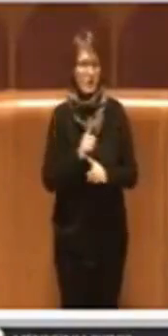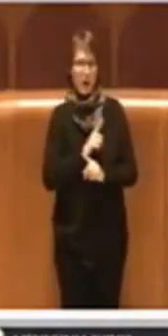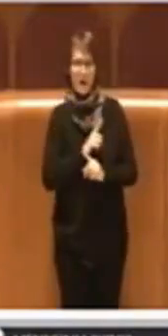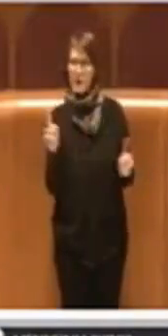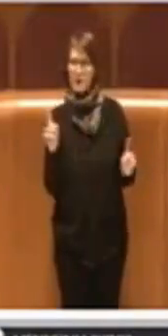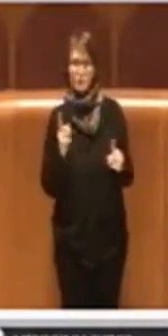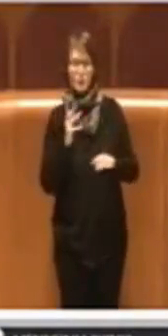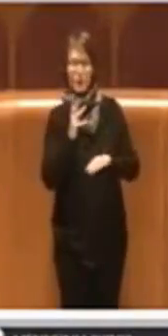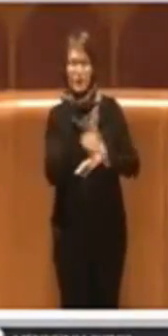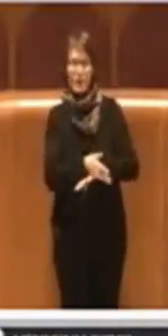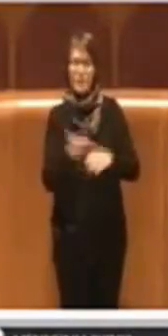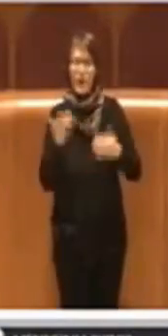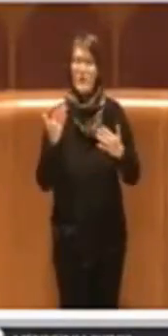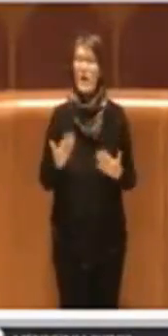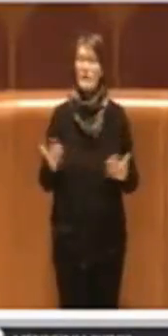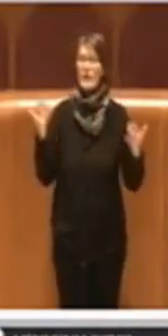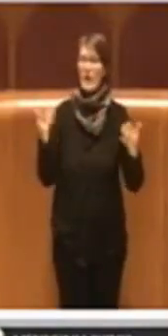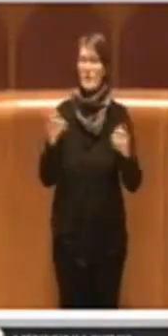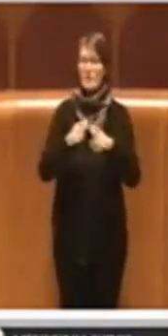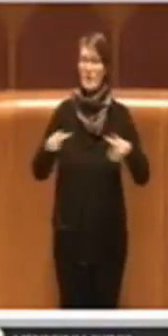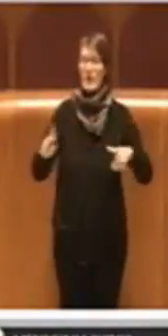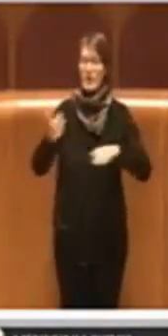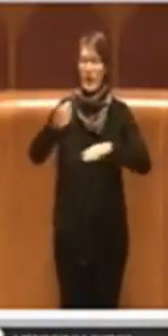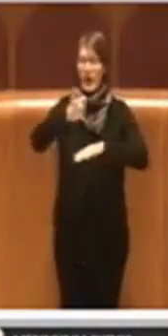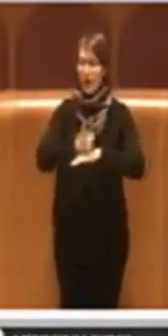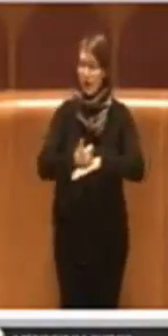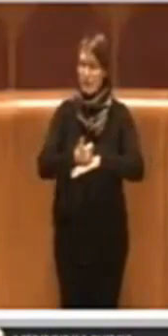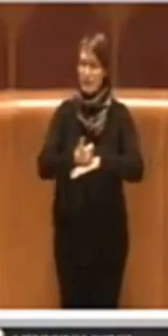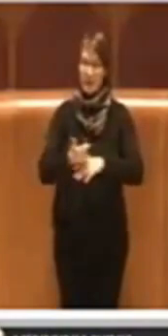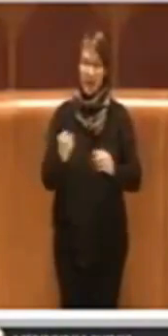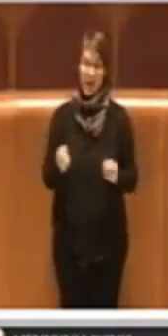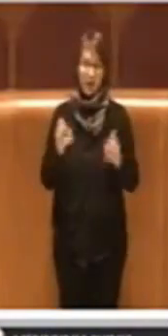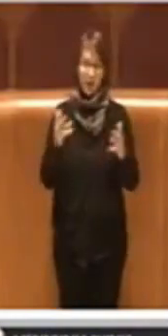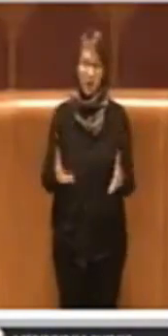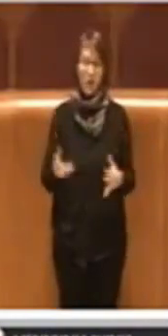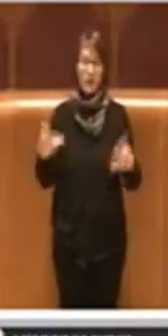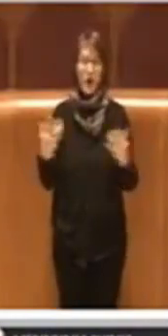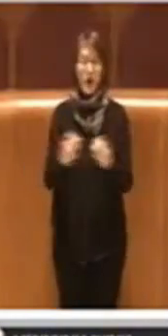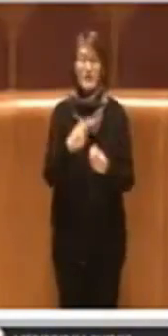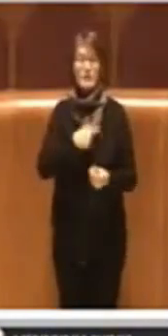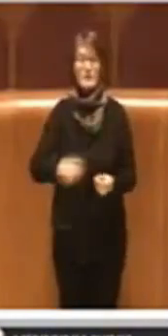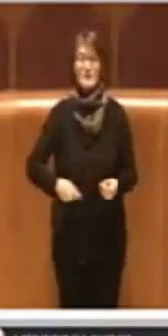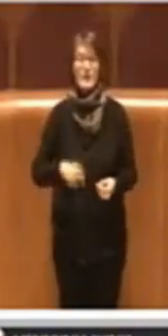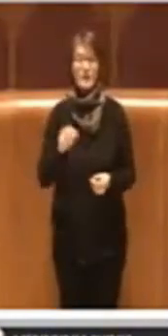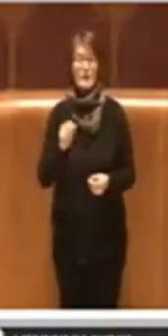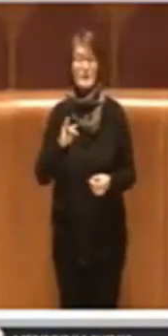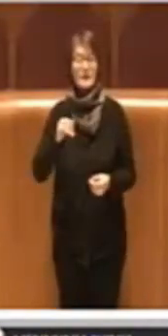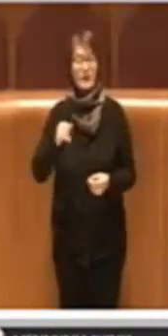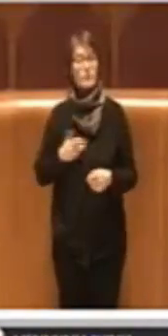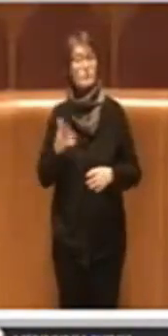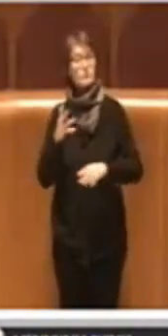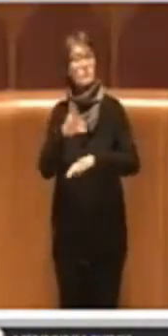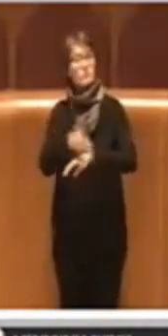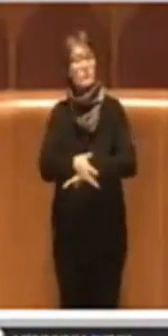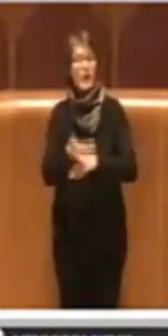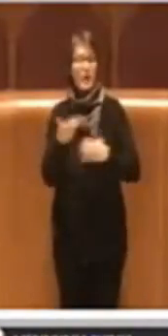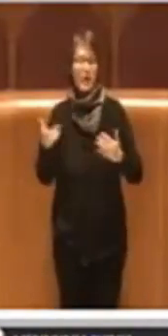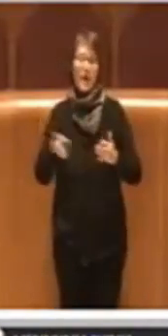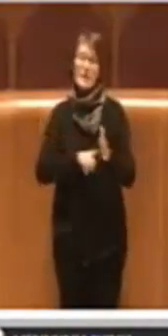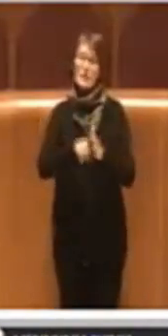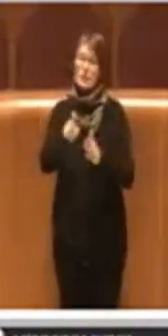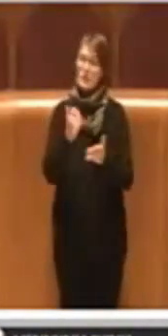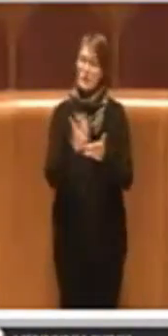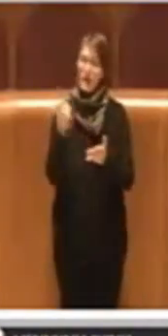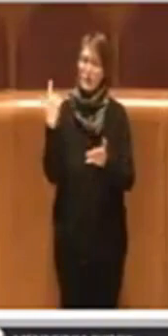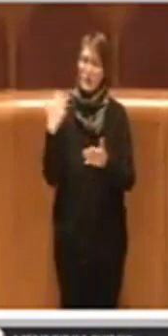coraggio insieme alla nostra Sindaca Raggi, finalmente arriviamo a un risultato importantissimo, risultato che chiaramente